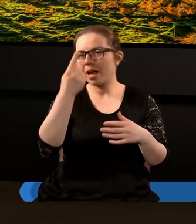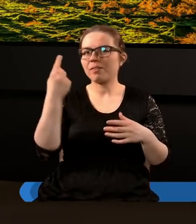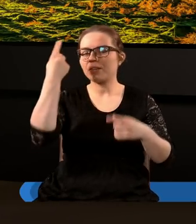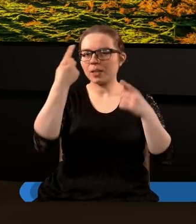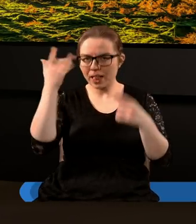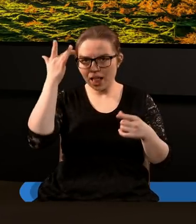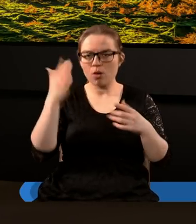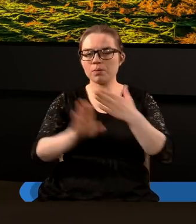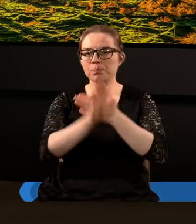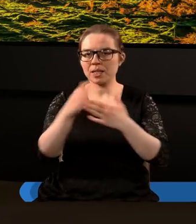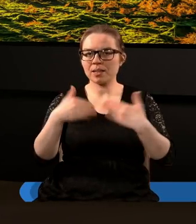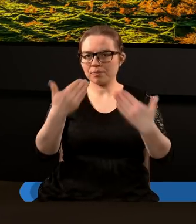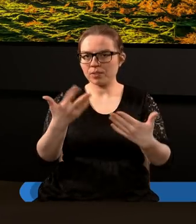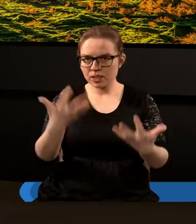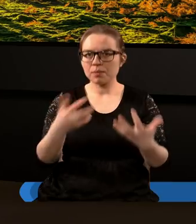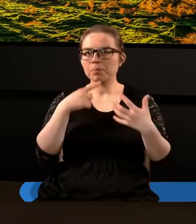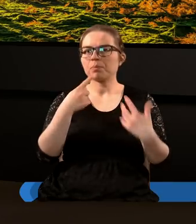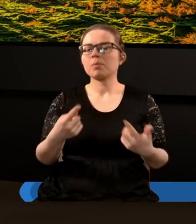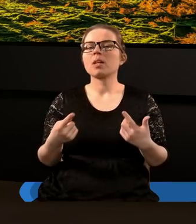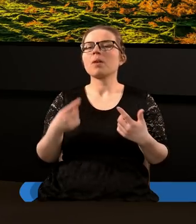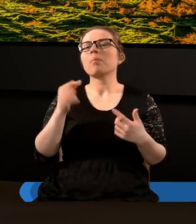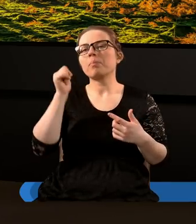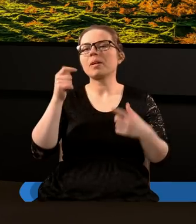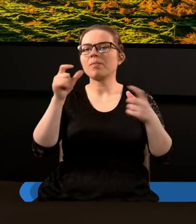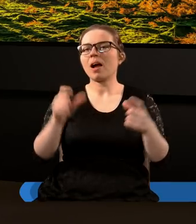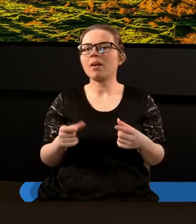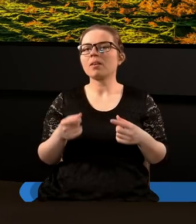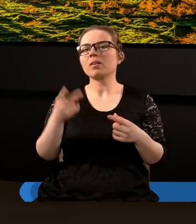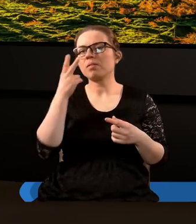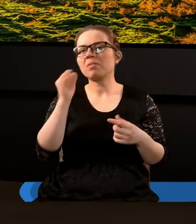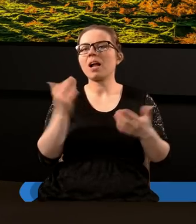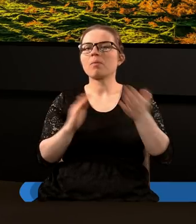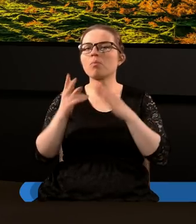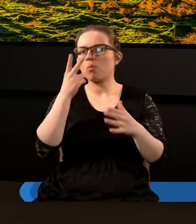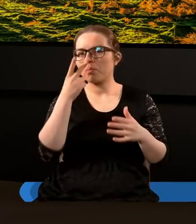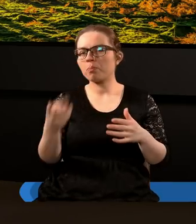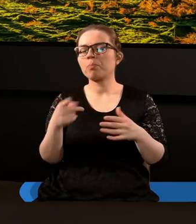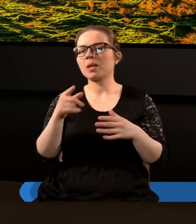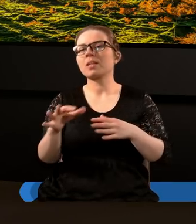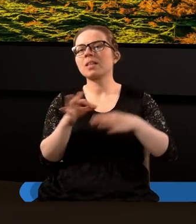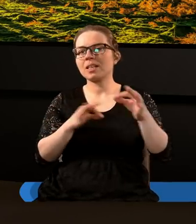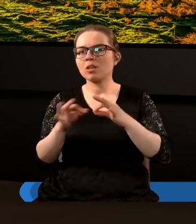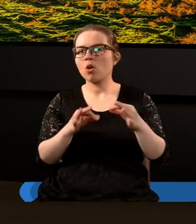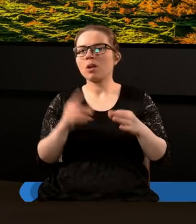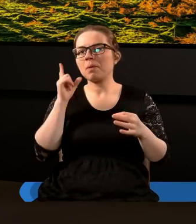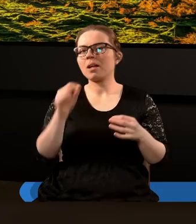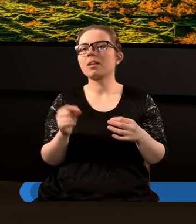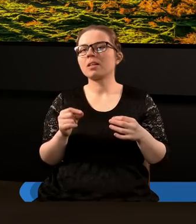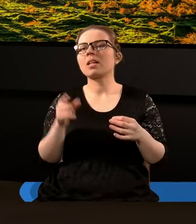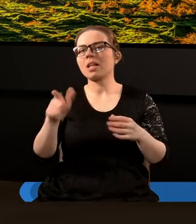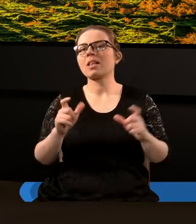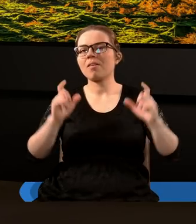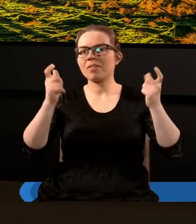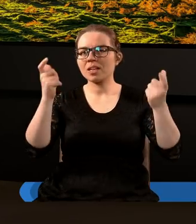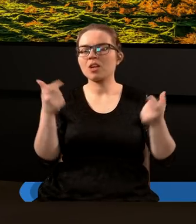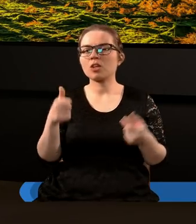teorię, tak? pierwszy pogląd na to, w jaki sposób patrzymy z perspektywy historycznej na te